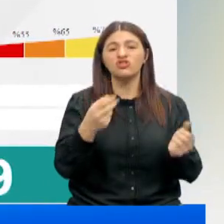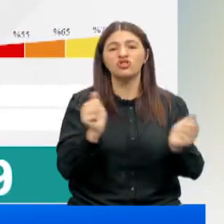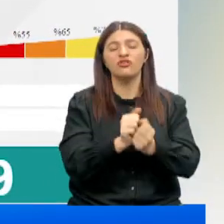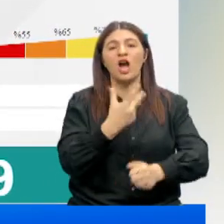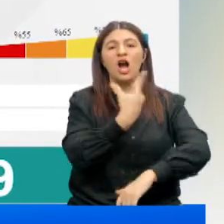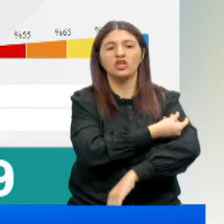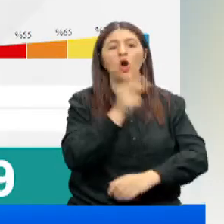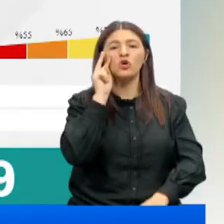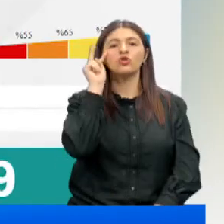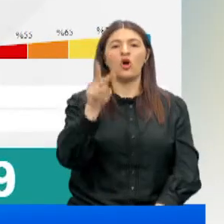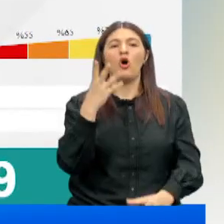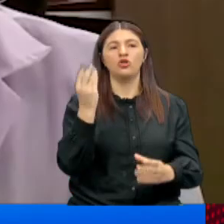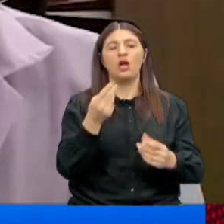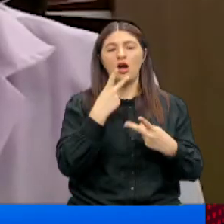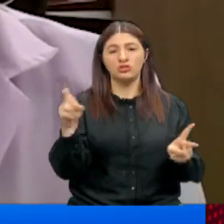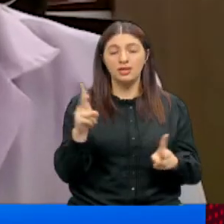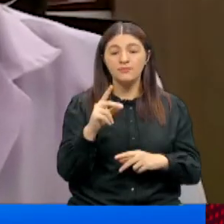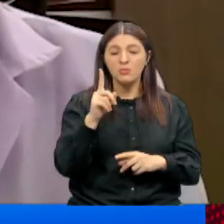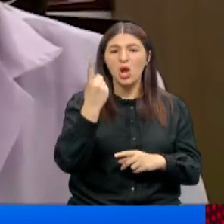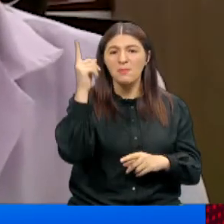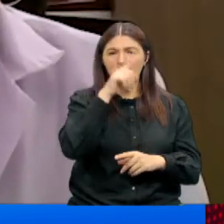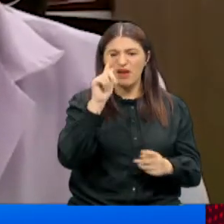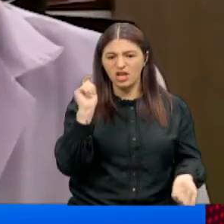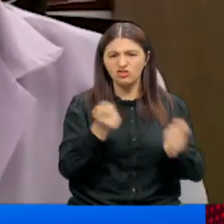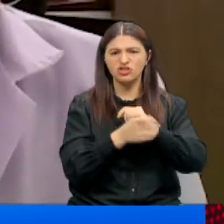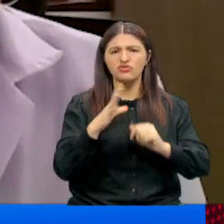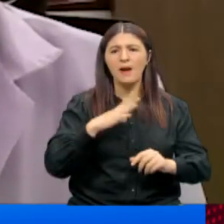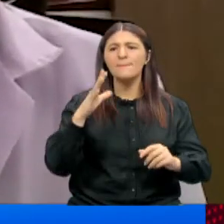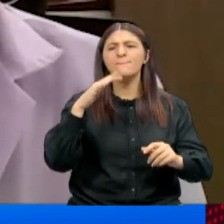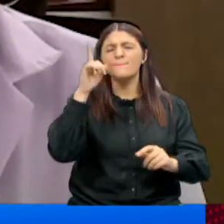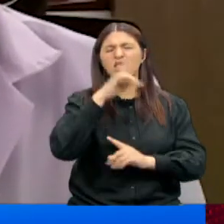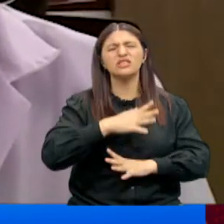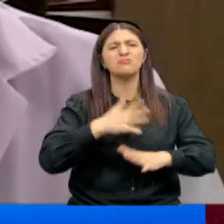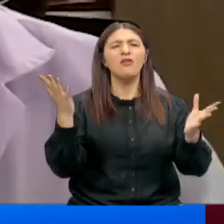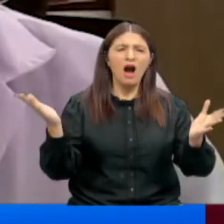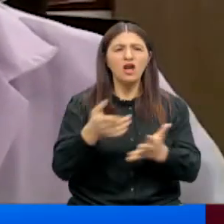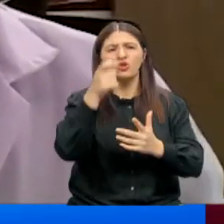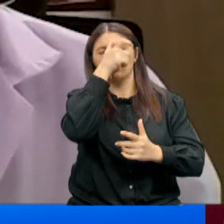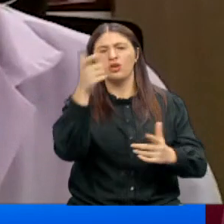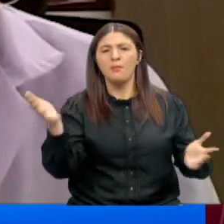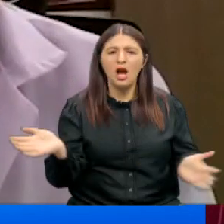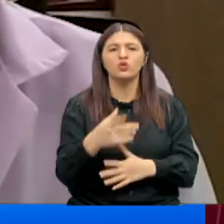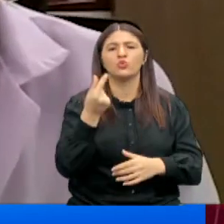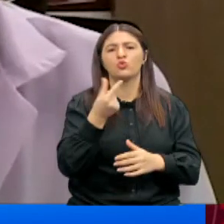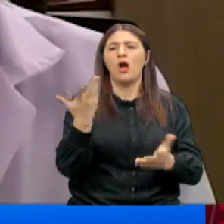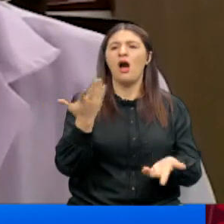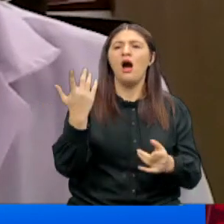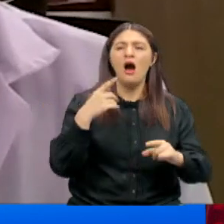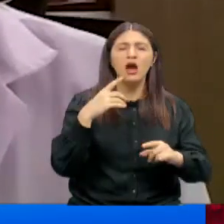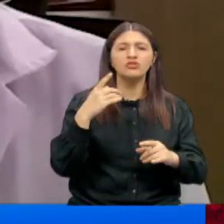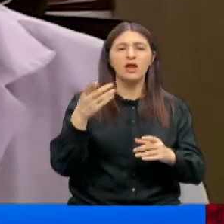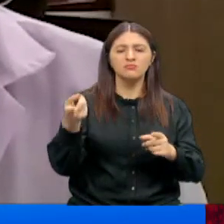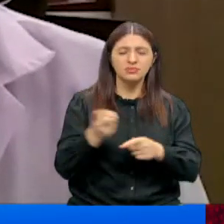doz aşılamanın gösterileceği açıklandı. Böyle bir maviye dönüşüm var. Mas maviye, hadi Türkiye'm, hadi uşak, hadi Hakkari.